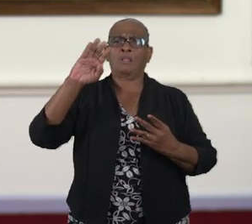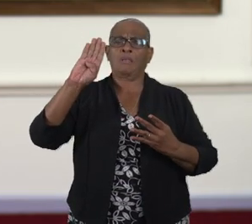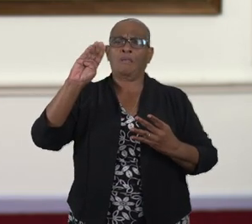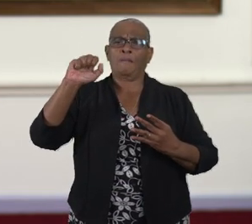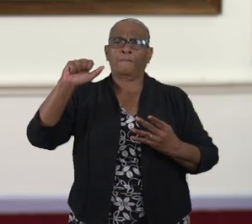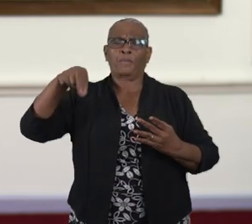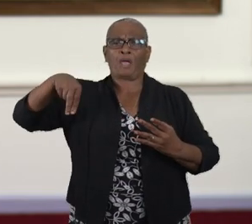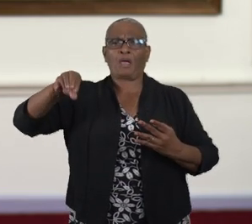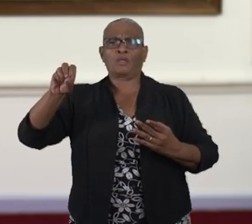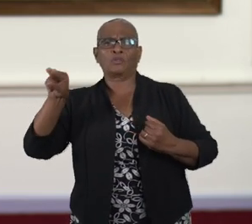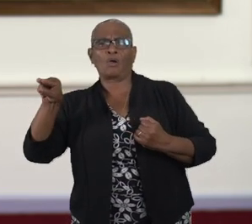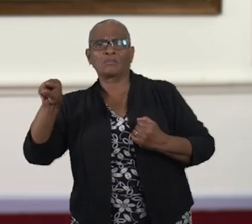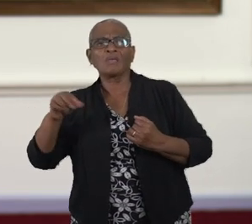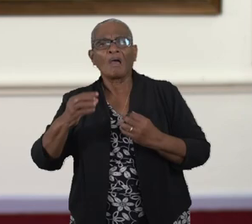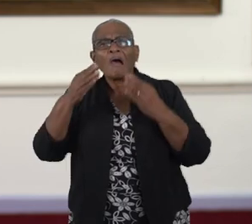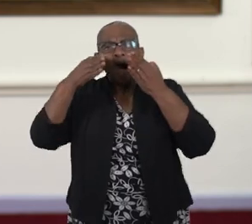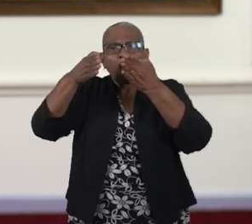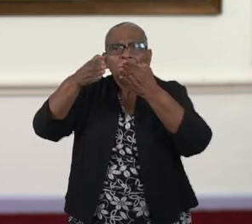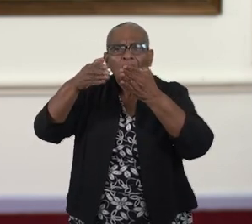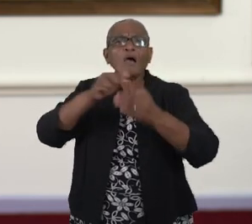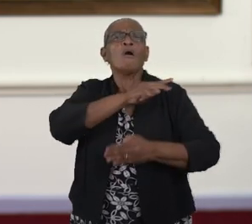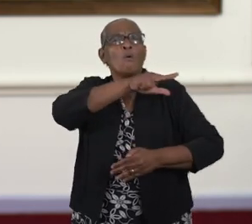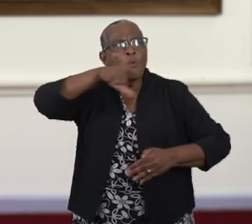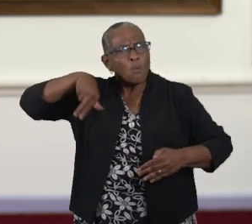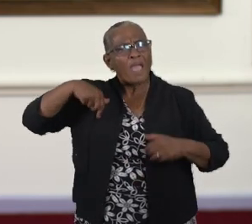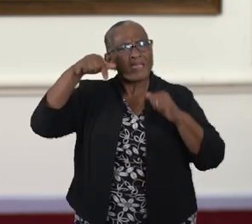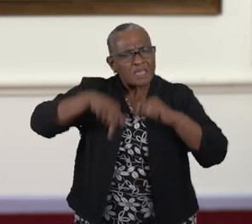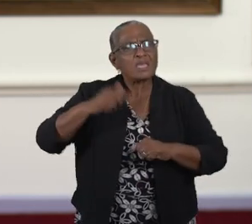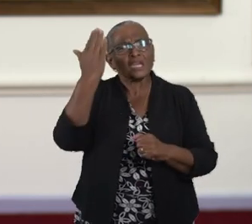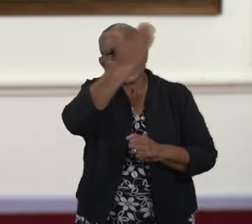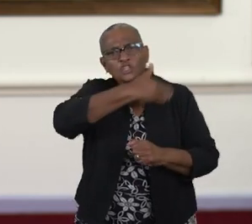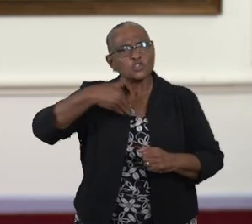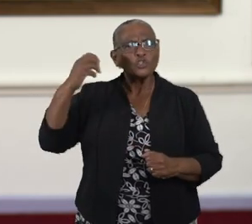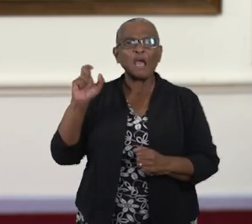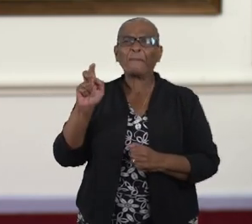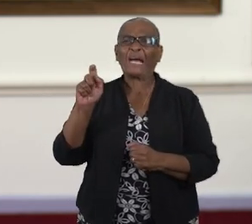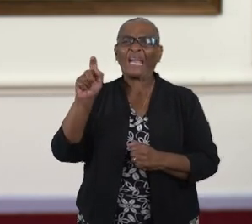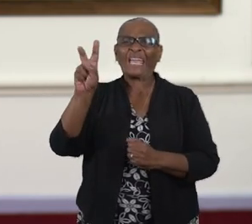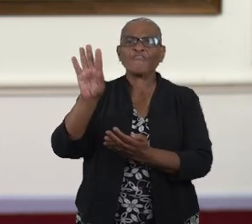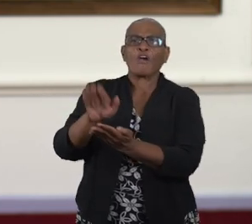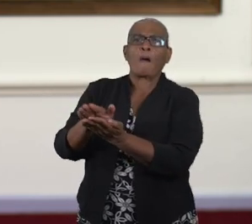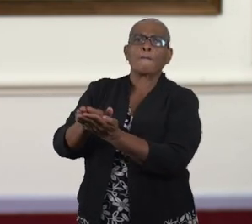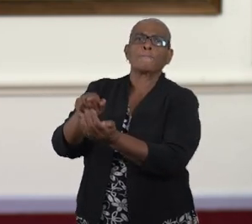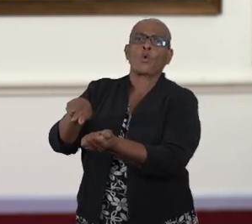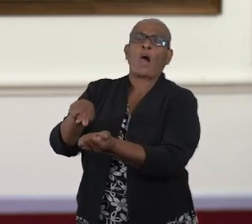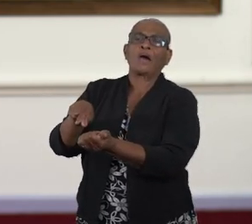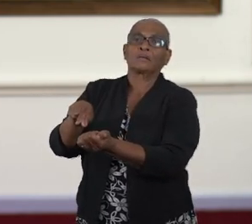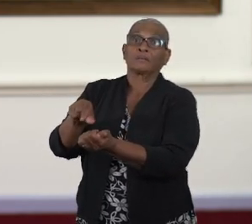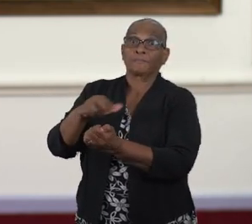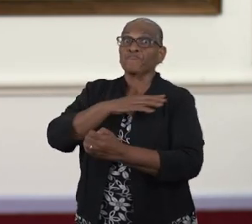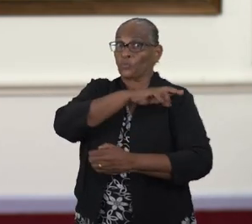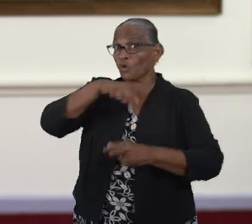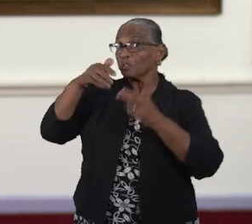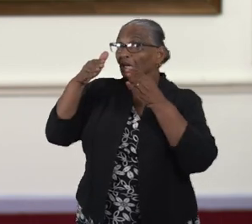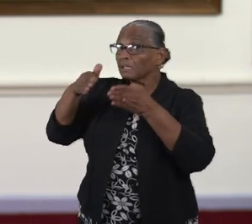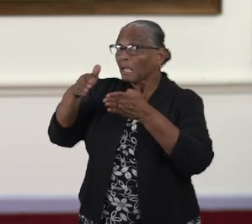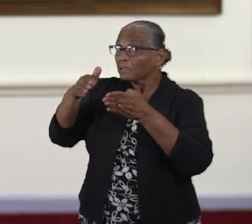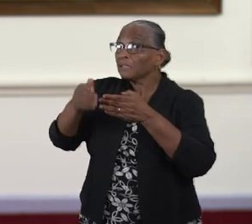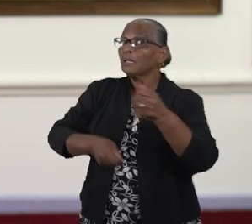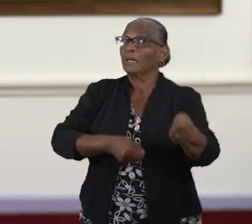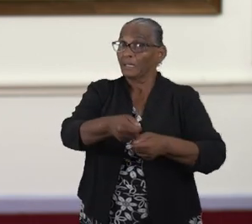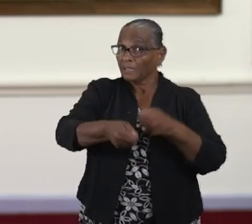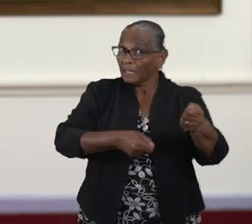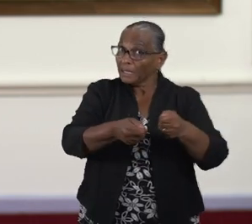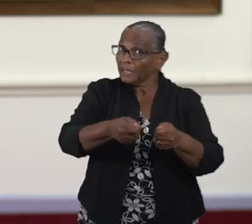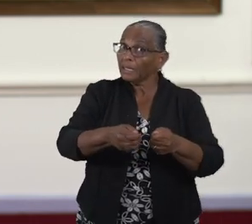onze aandacht geleid naar de wijze waarop wij in Suriname chemicaliën opslaan. Onze gedachten zijn bij de